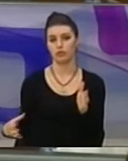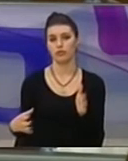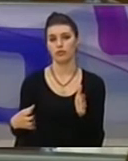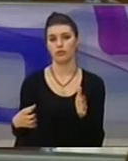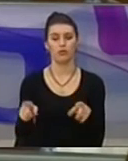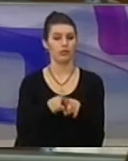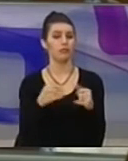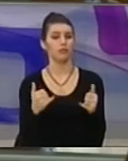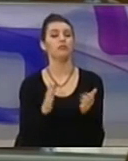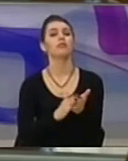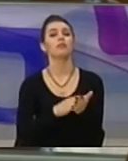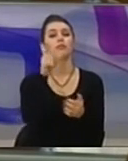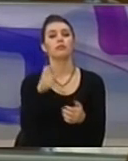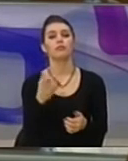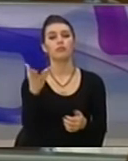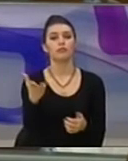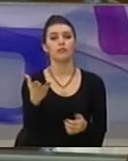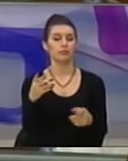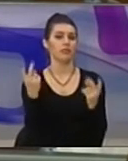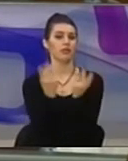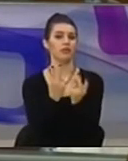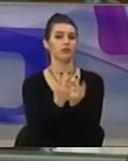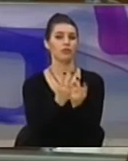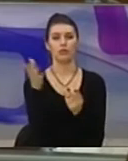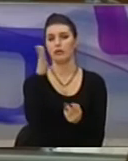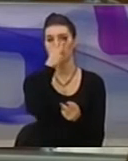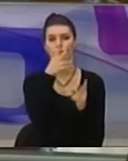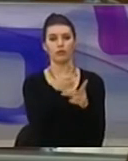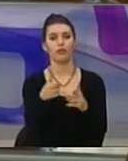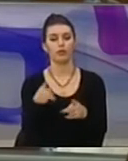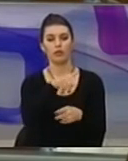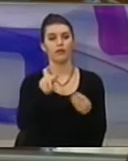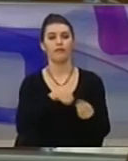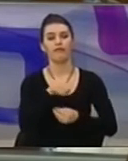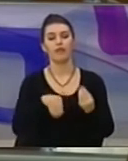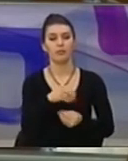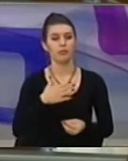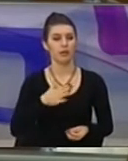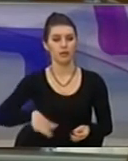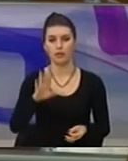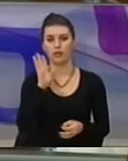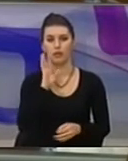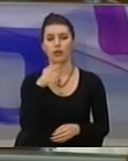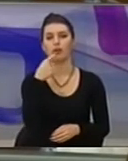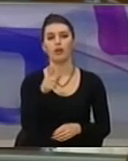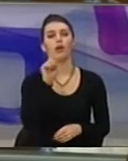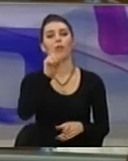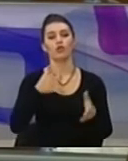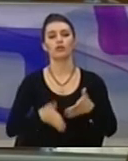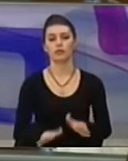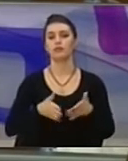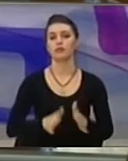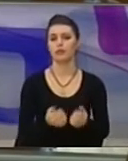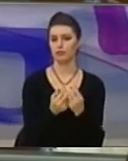ende në detyrë ministri tjetër që heqë më pak nuk la dhe kypa i fyrë nënat motrat tona duke ju bërë thirje të mos lindin fëmi